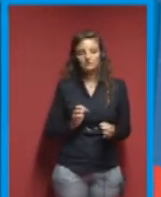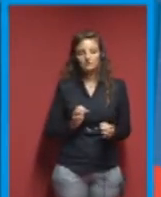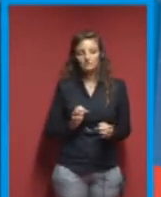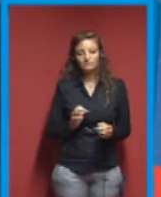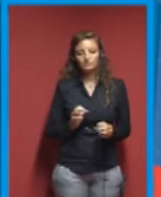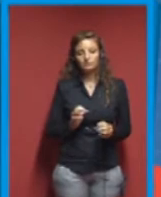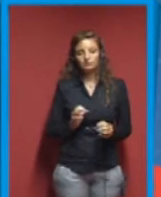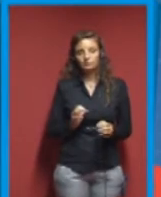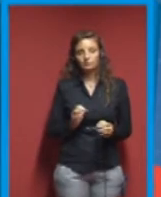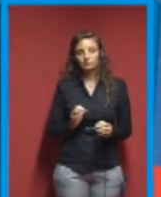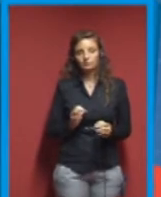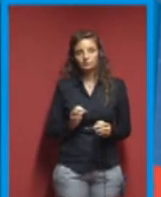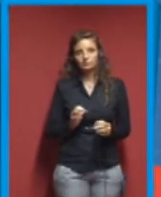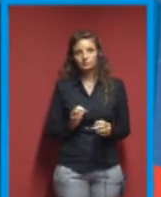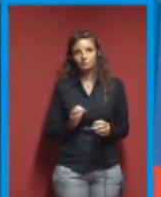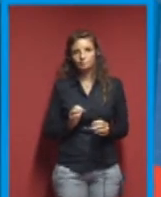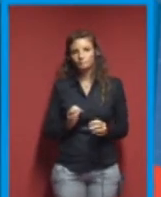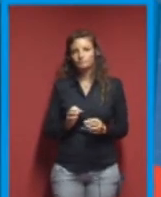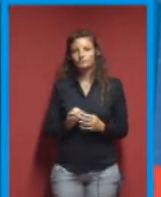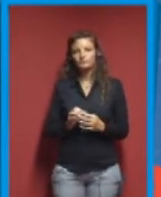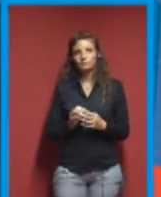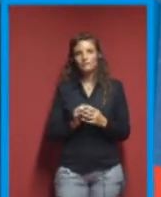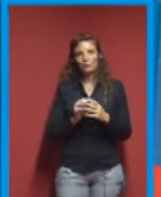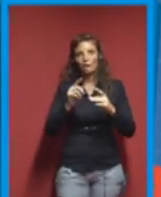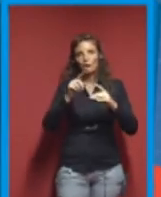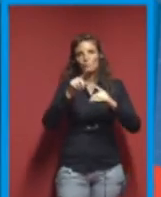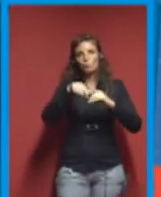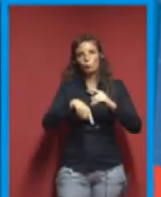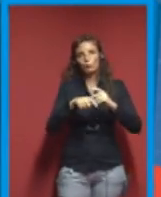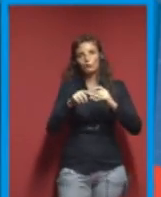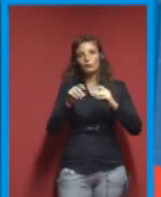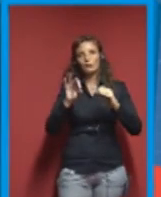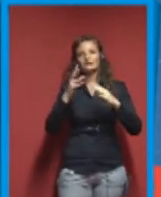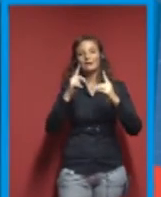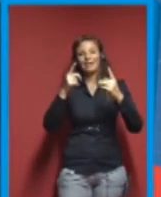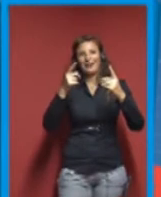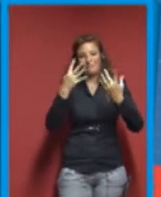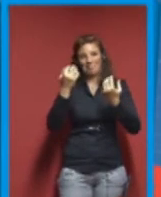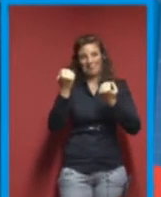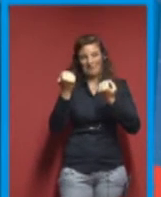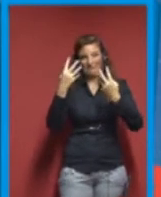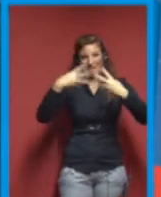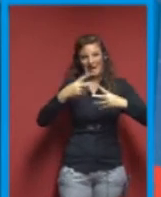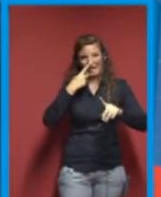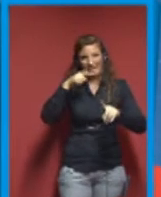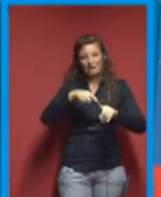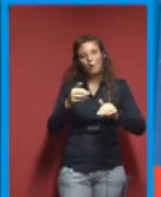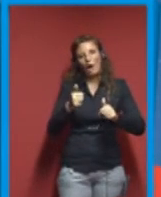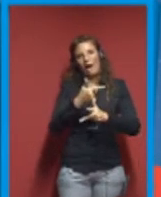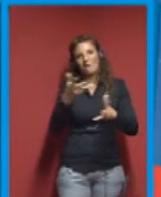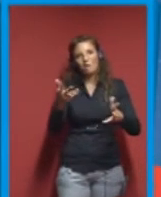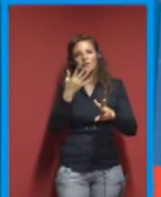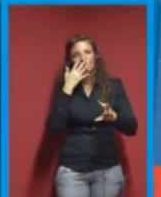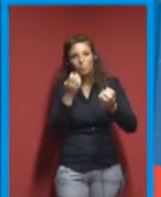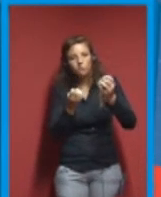a volte questo tipo di macchine purtroppo bruciano, per